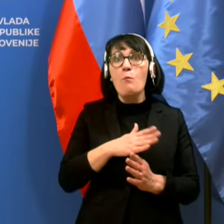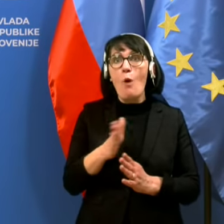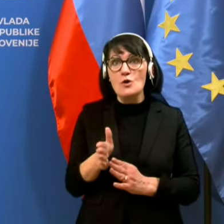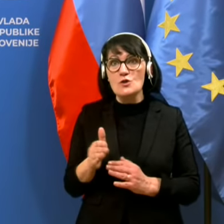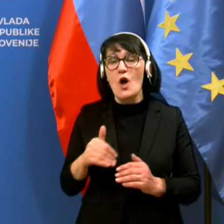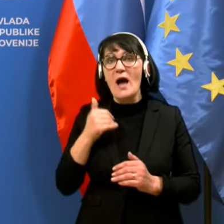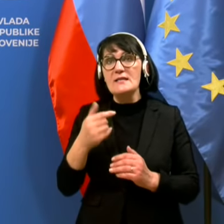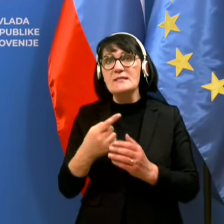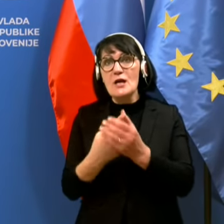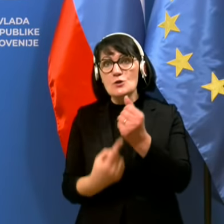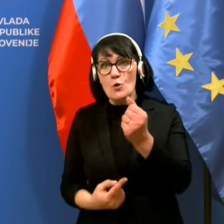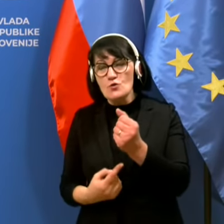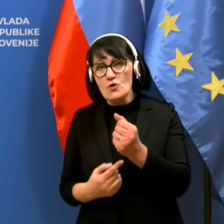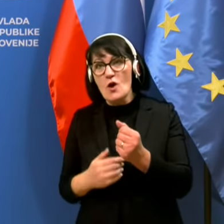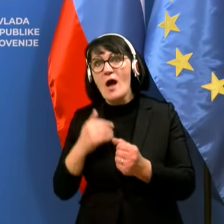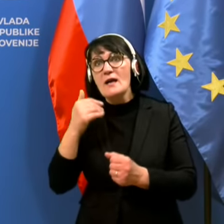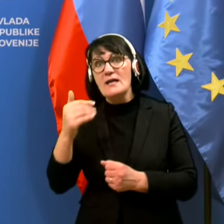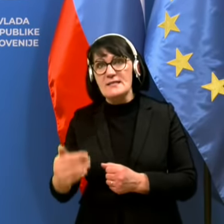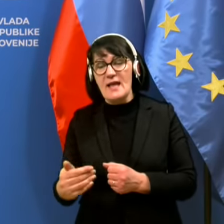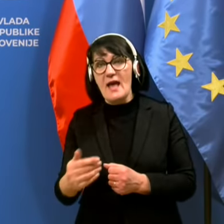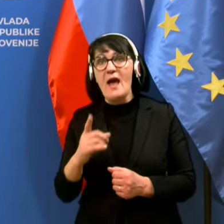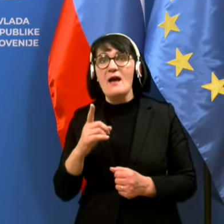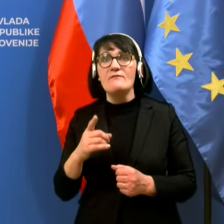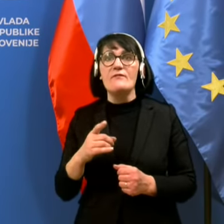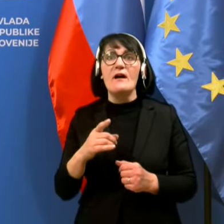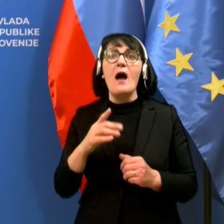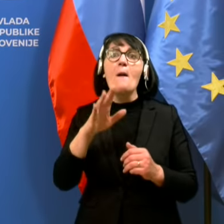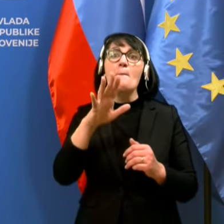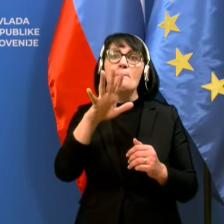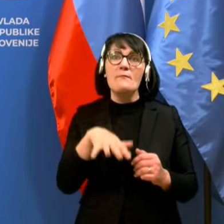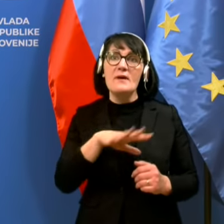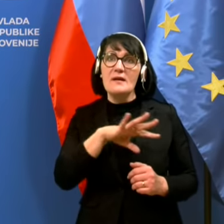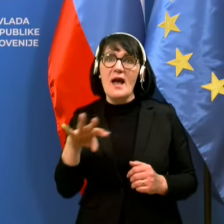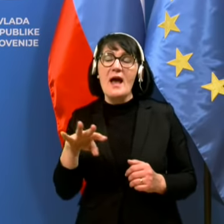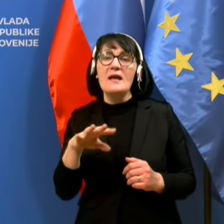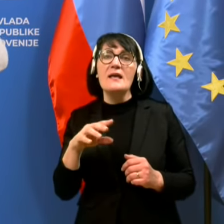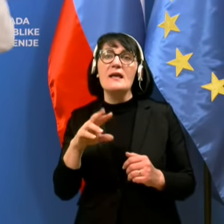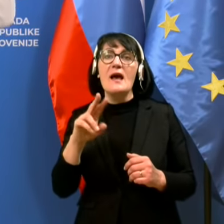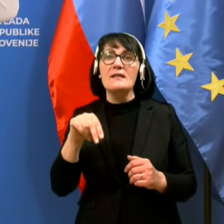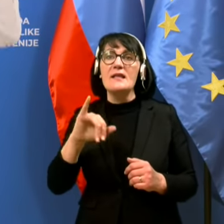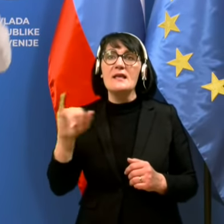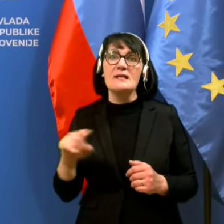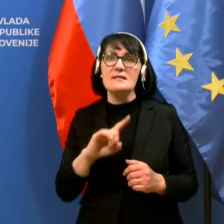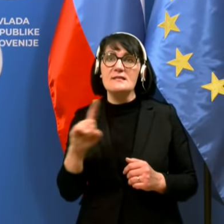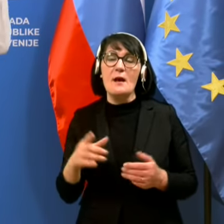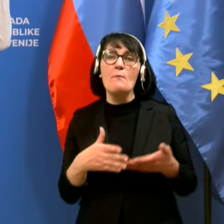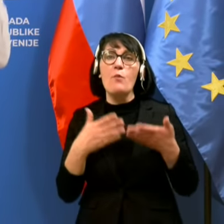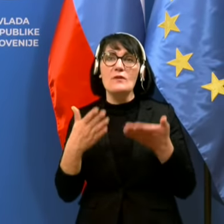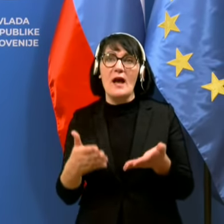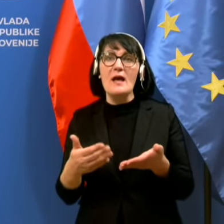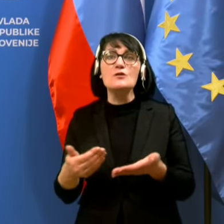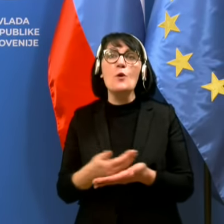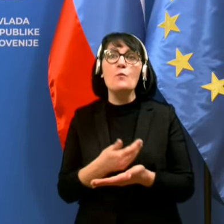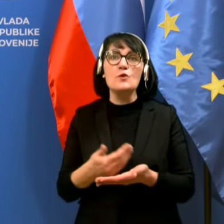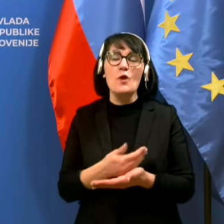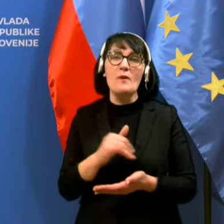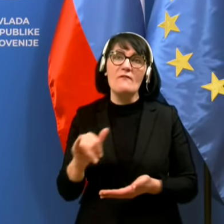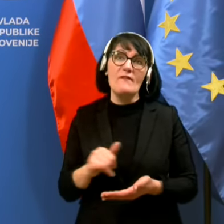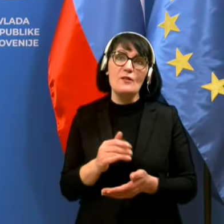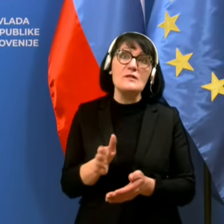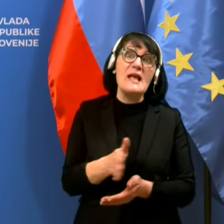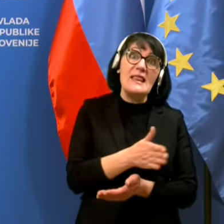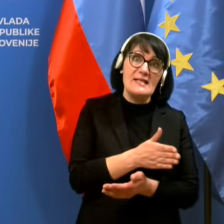update v Excel-ih in v podatki, ki jih na JZ podaja, so posodobljeni vedno tudi